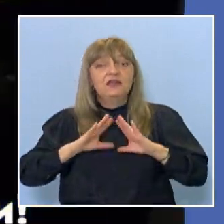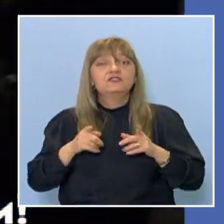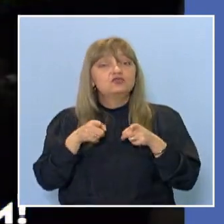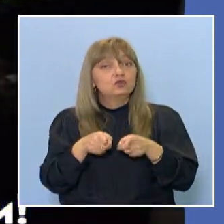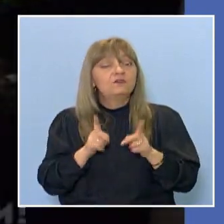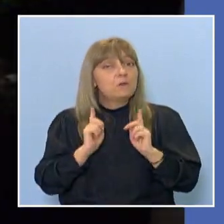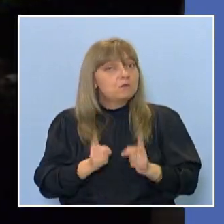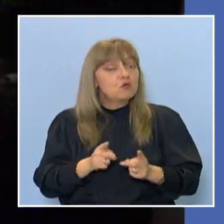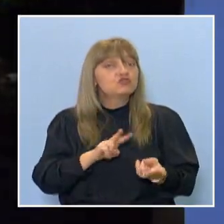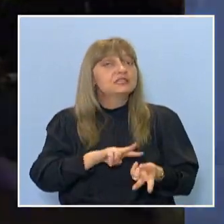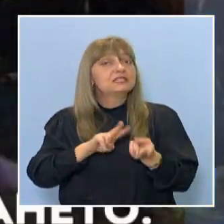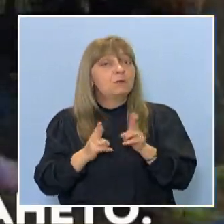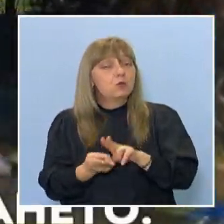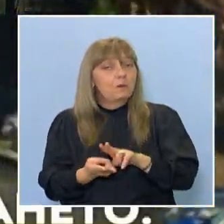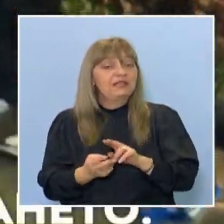да се промени.